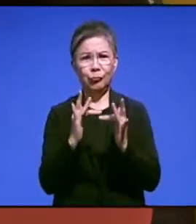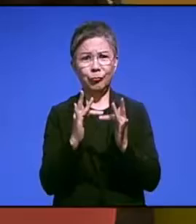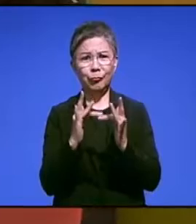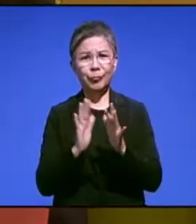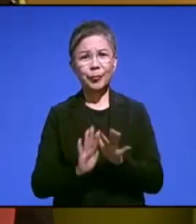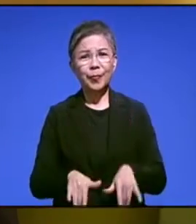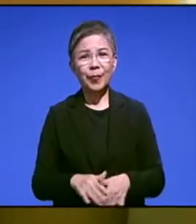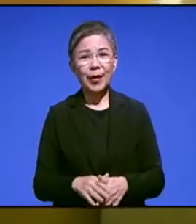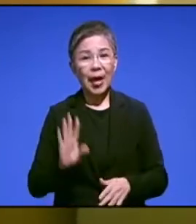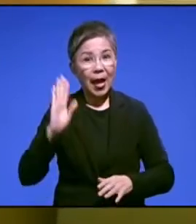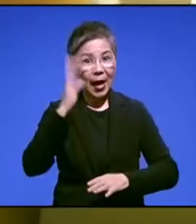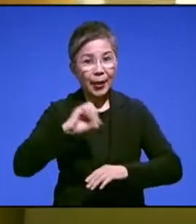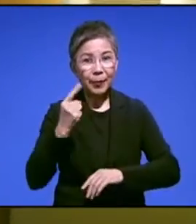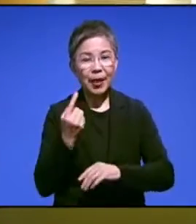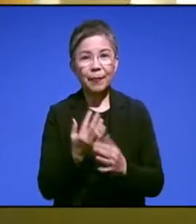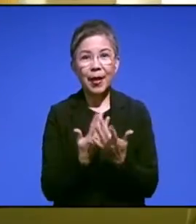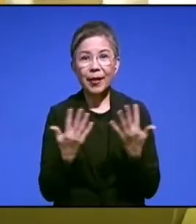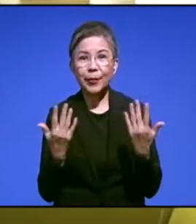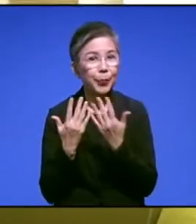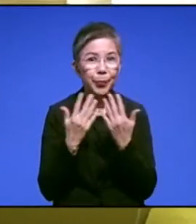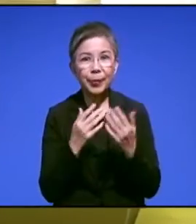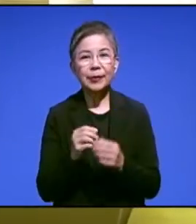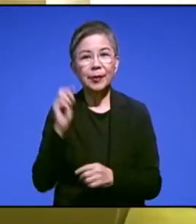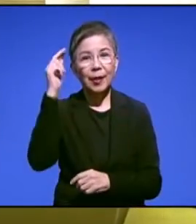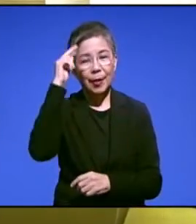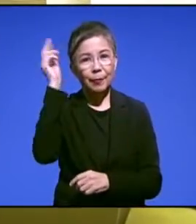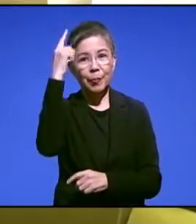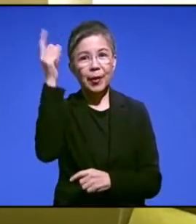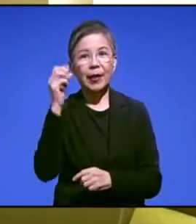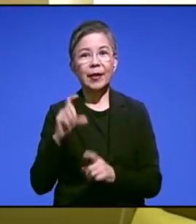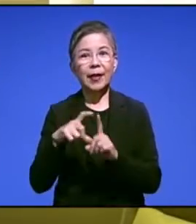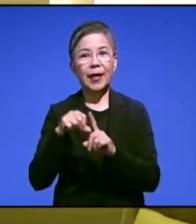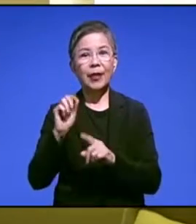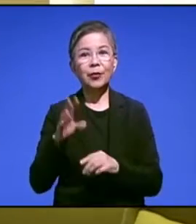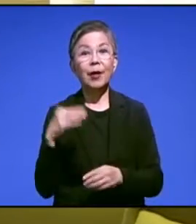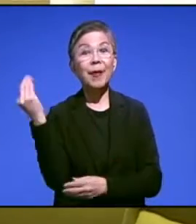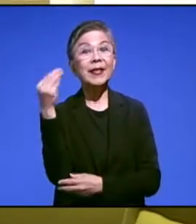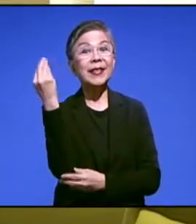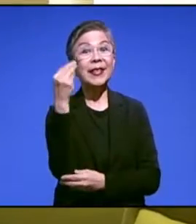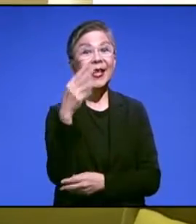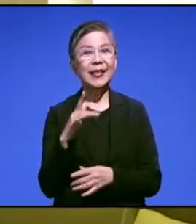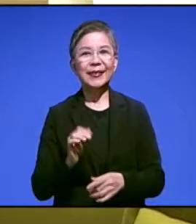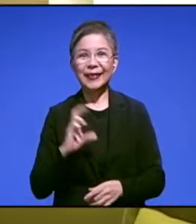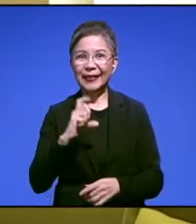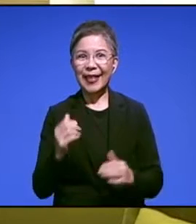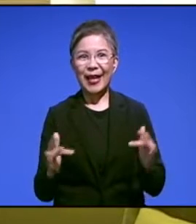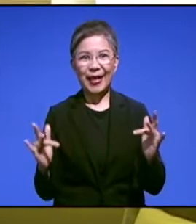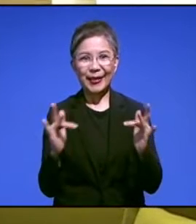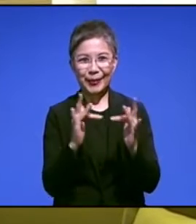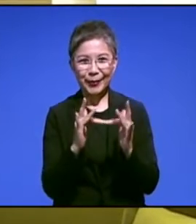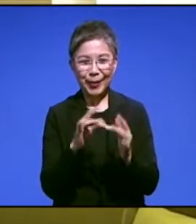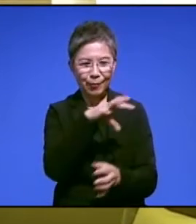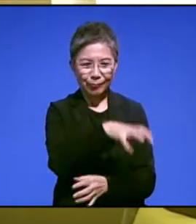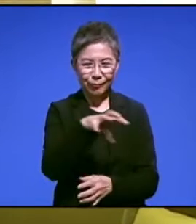Nah pada hari pertama hut DKI Jakarta, Pemprov DKI sudah mengajak kita untuk jalan-jalan secara virtual di beberapa